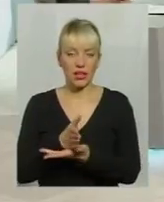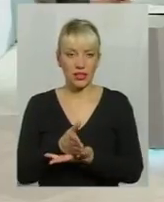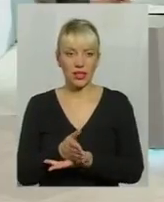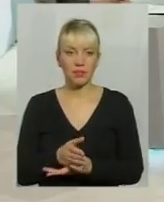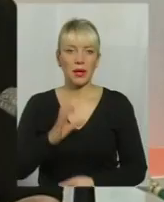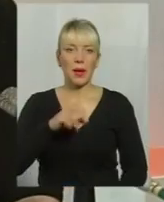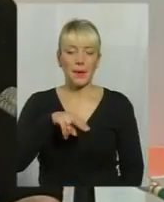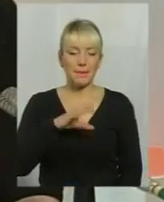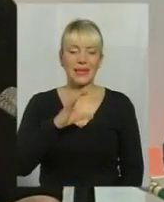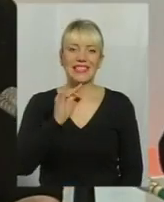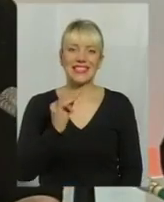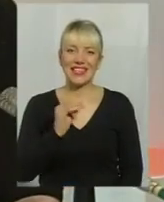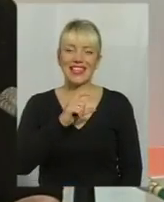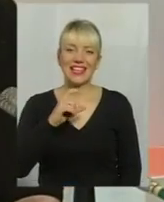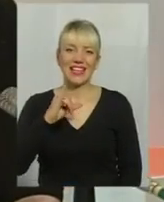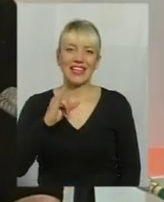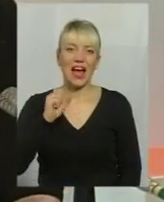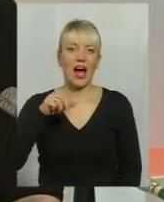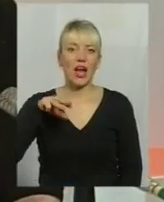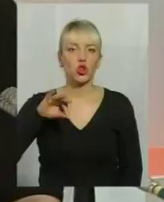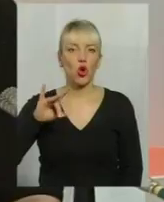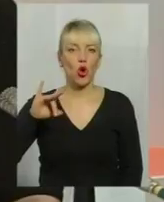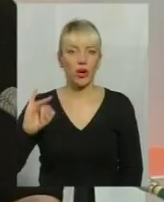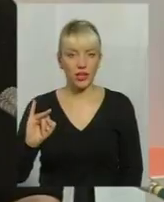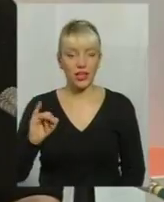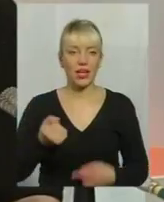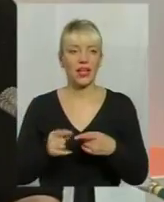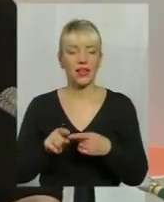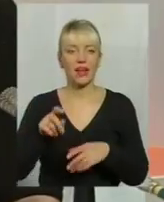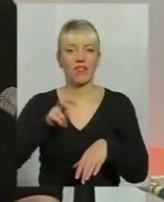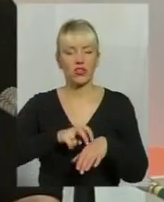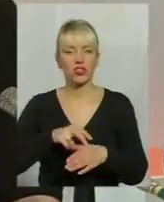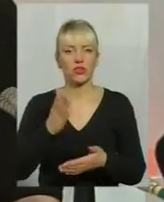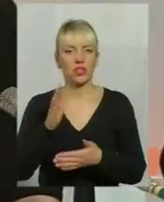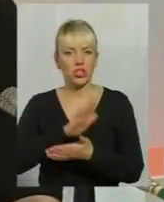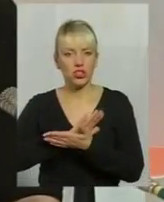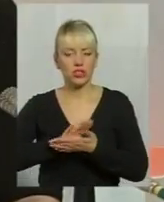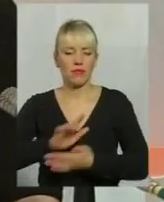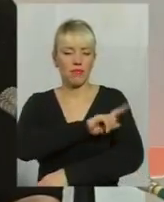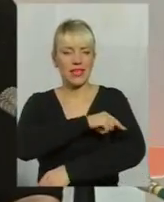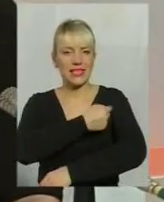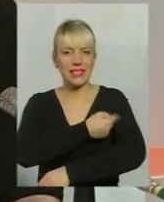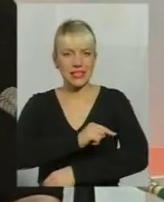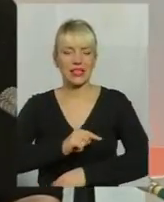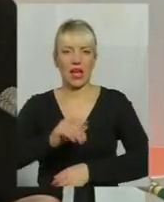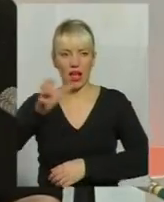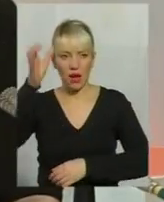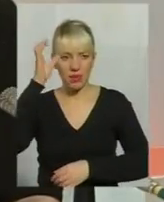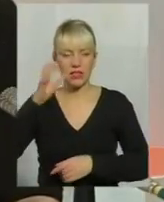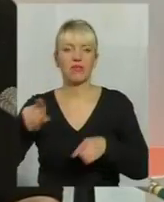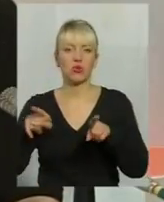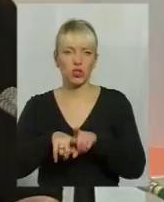«психіатри», то є це врачи, які мають медичинське образование, але вони також можуть бути психотерапевтами